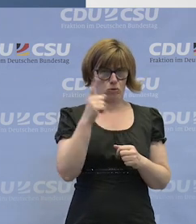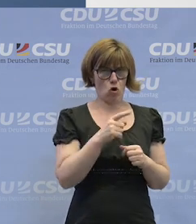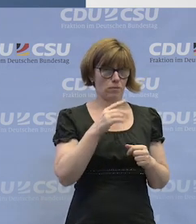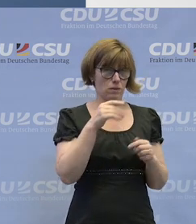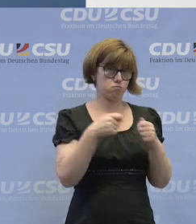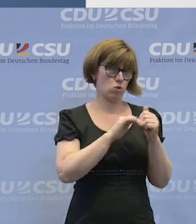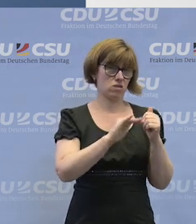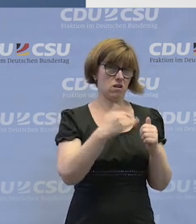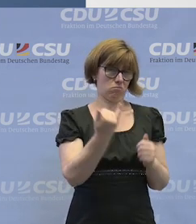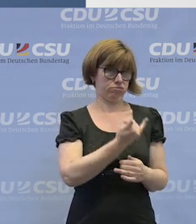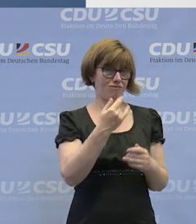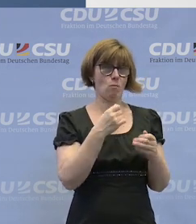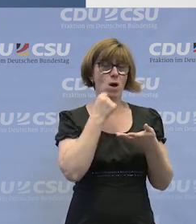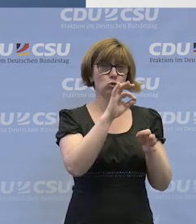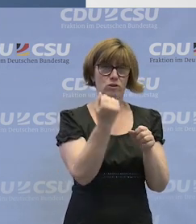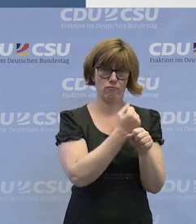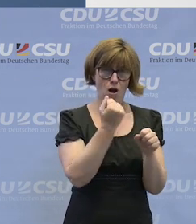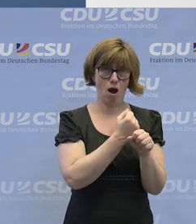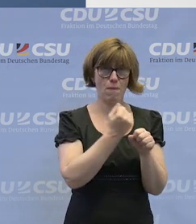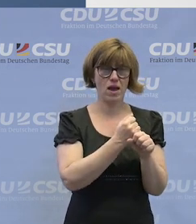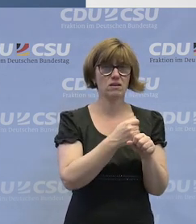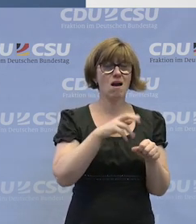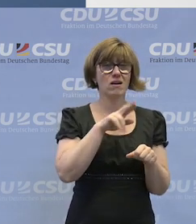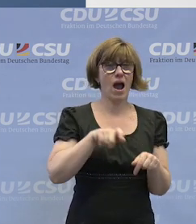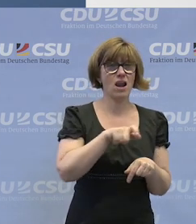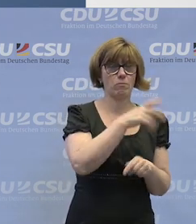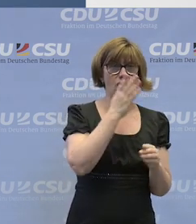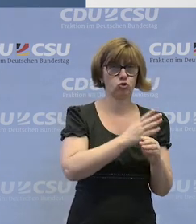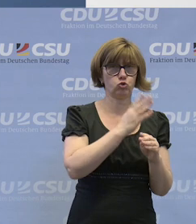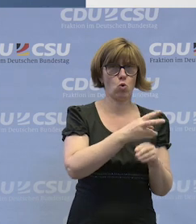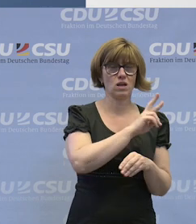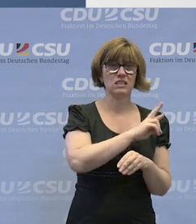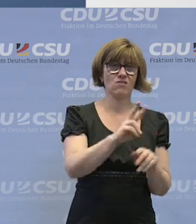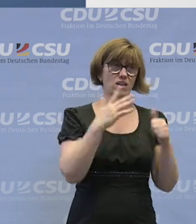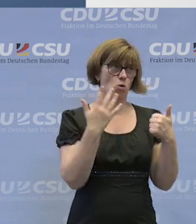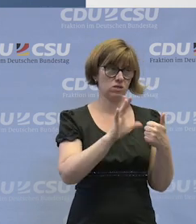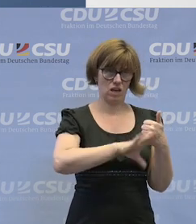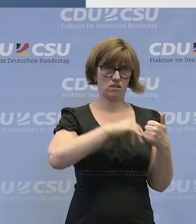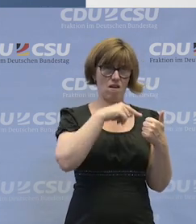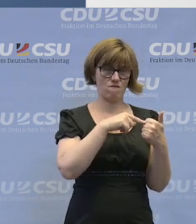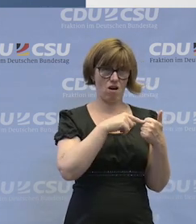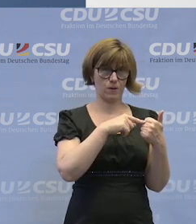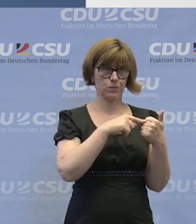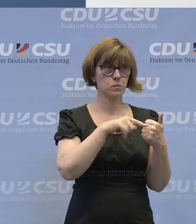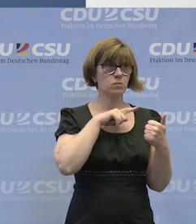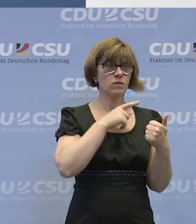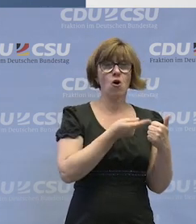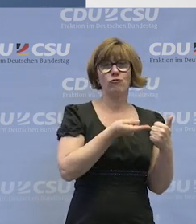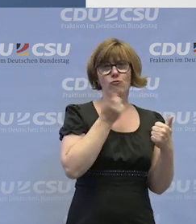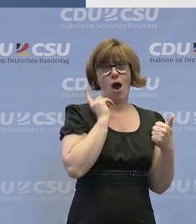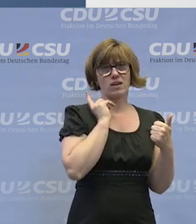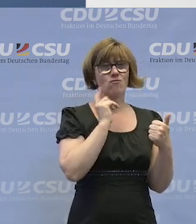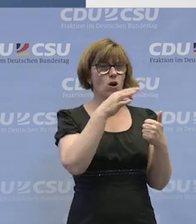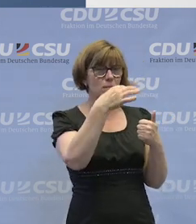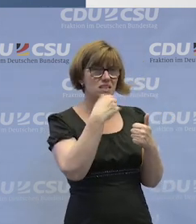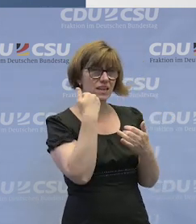Bundesland, denn das Budget für Arbeit gibt es ja in Rheinland-Pfalz schon seit 2006. Und ich habe gerade letzte Woche nochmal mit dem